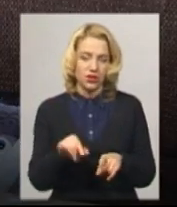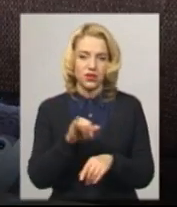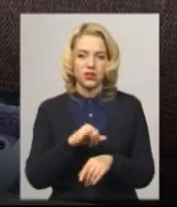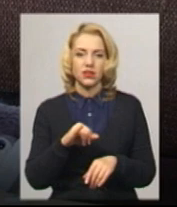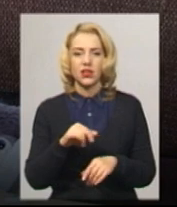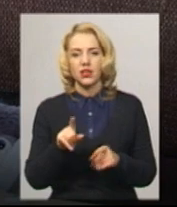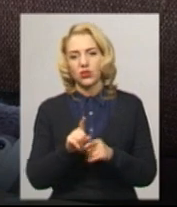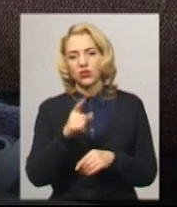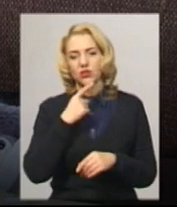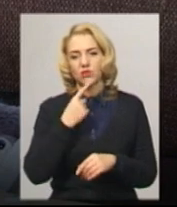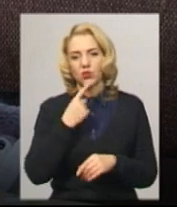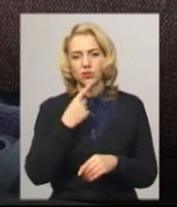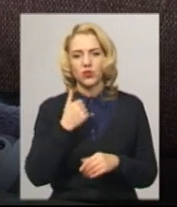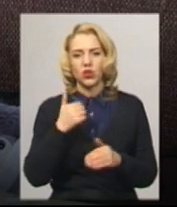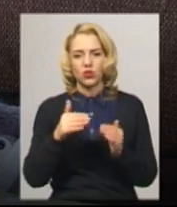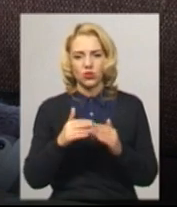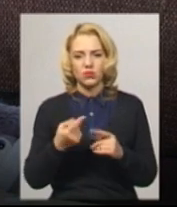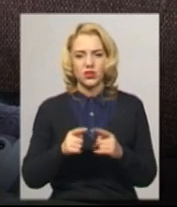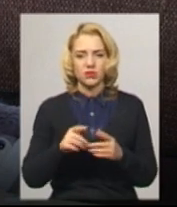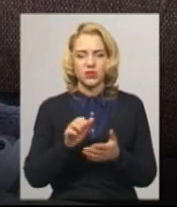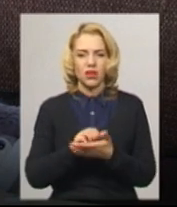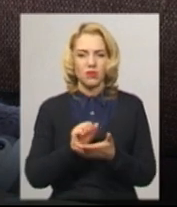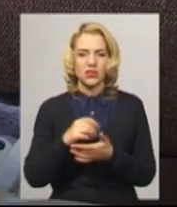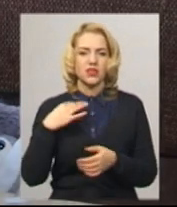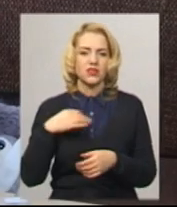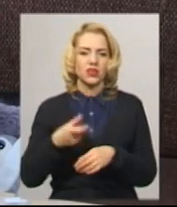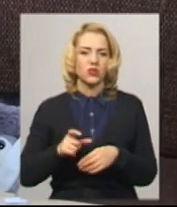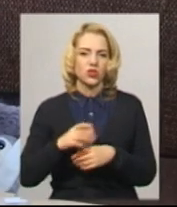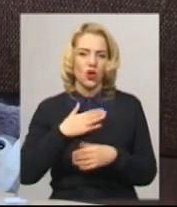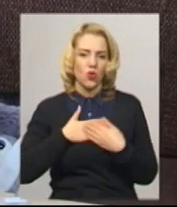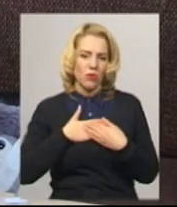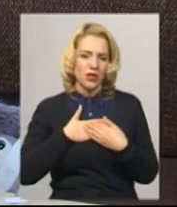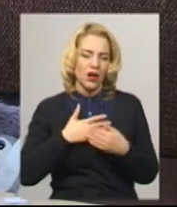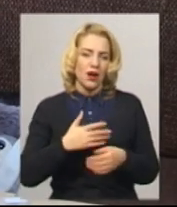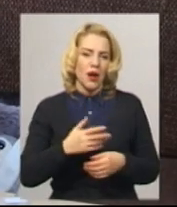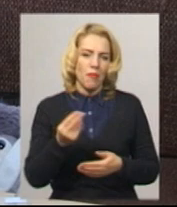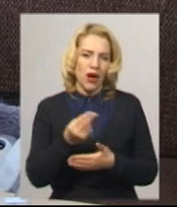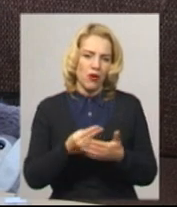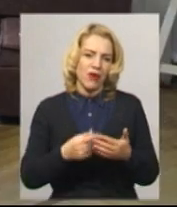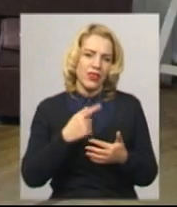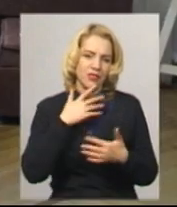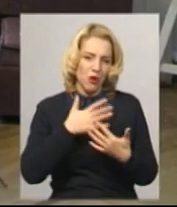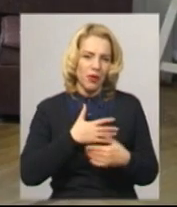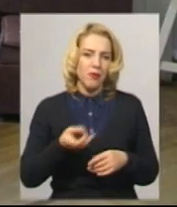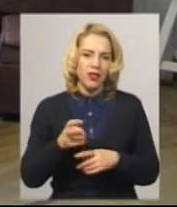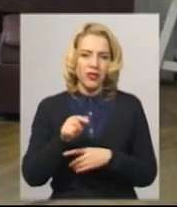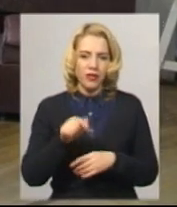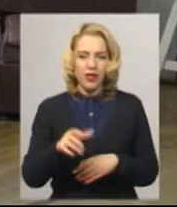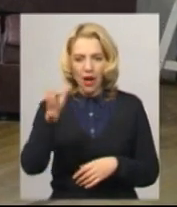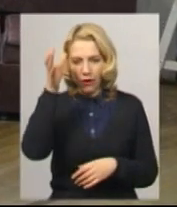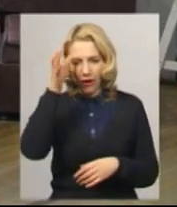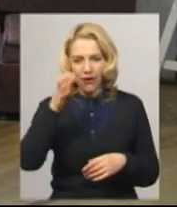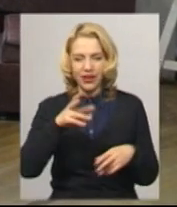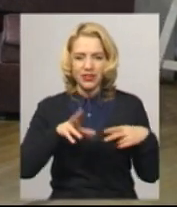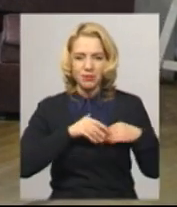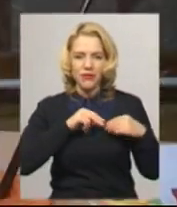Також спробувати, ми вдома часто цим займаємось. Син дуже любить малювати, тому без залюбки сюди прийшли. Науковий співробітник